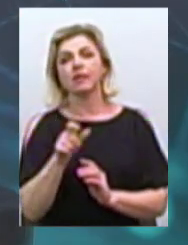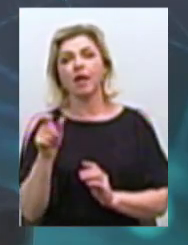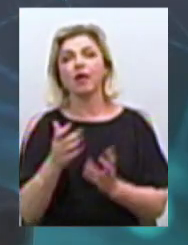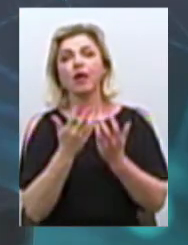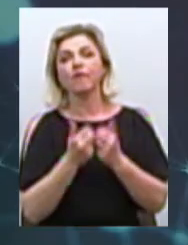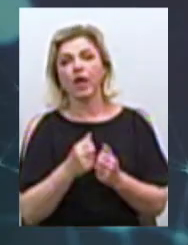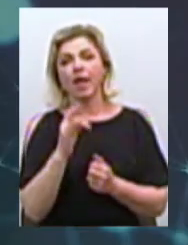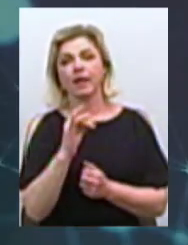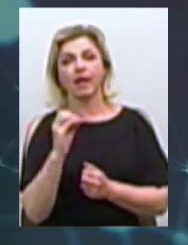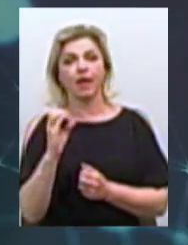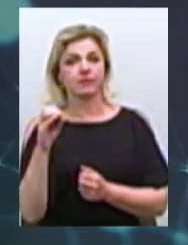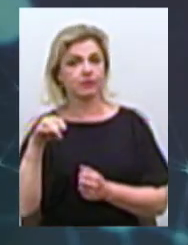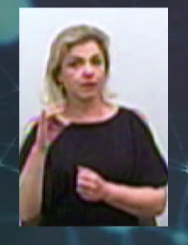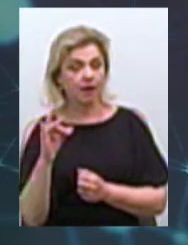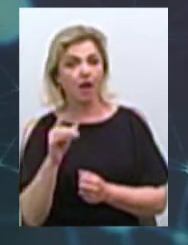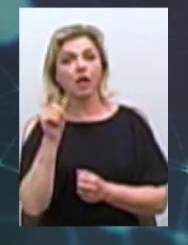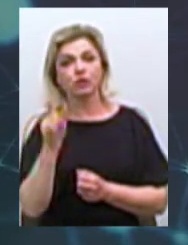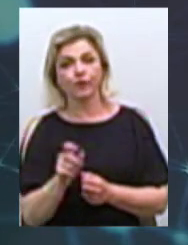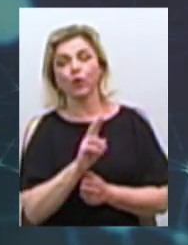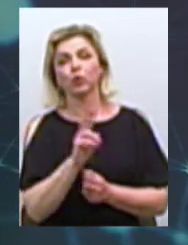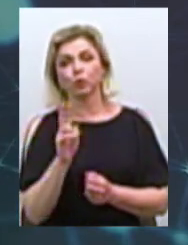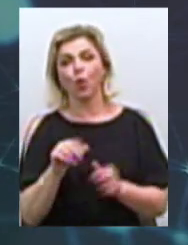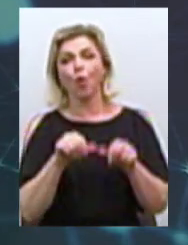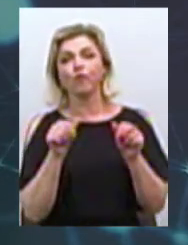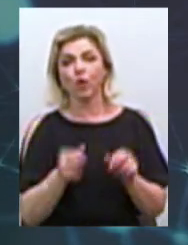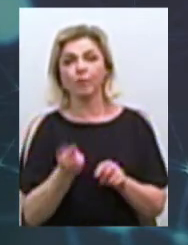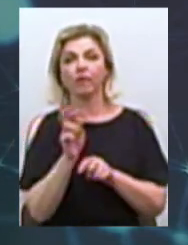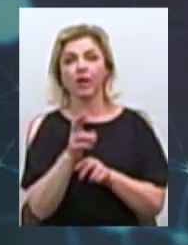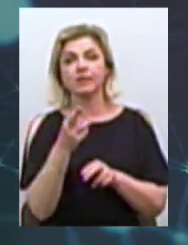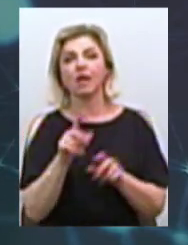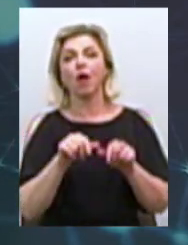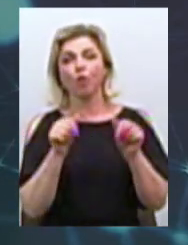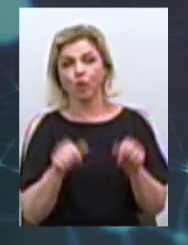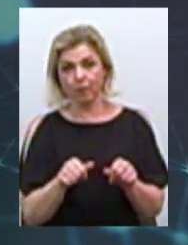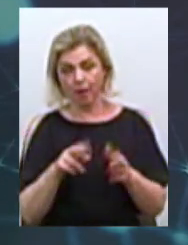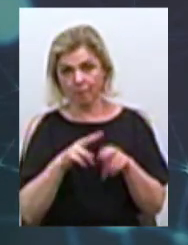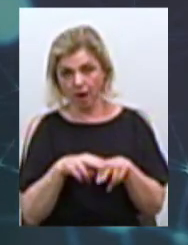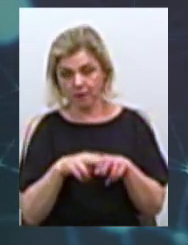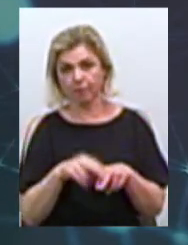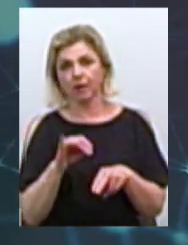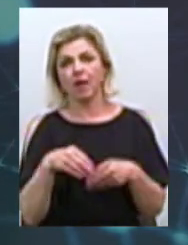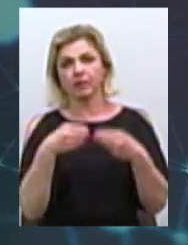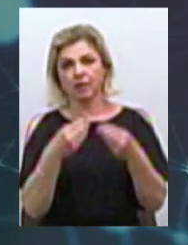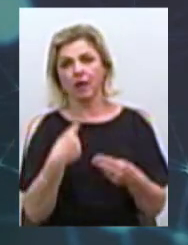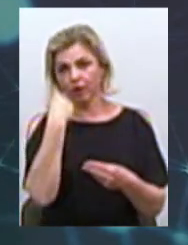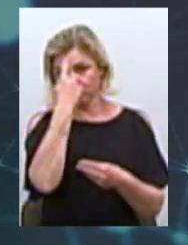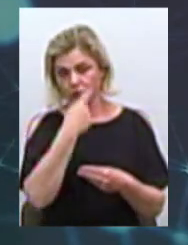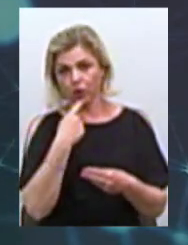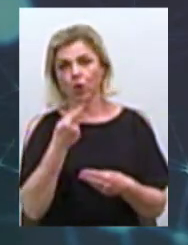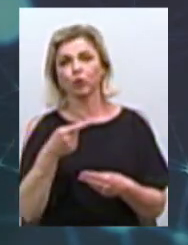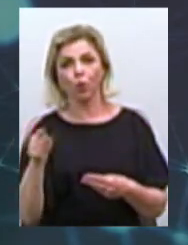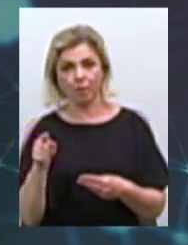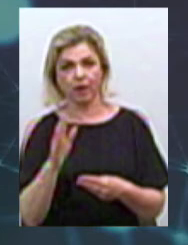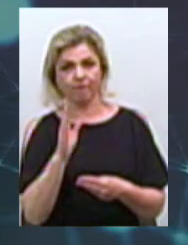реєстру і кожної особи, яка звернулася за оформленням паспорту, призвоюється відповідний унікальний номер запису в цьому